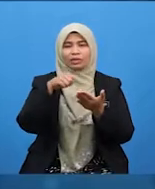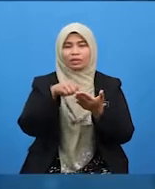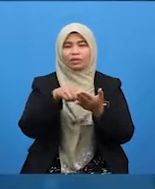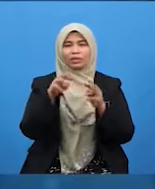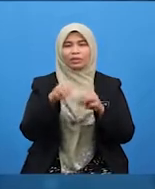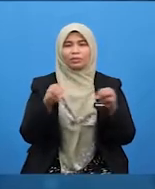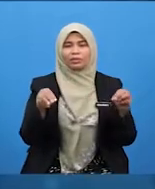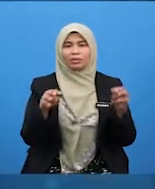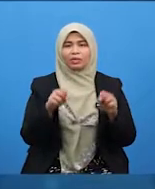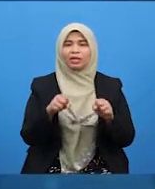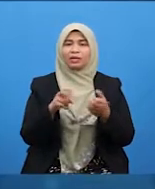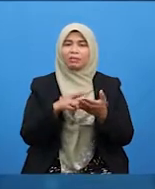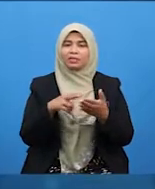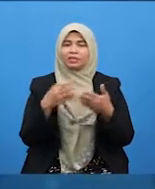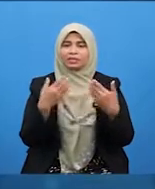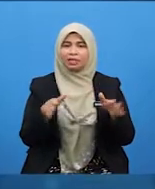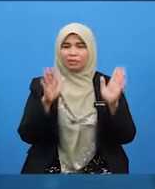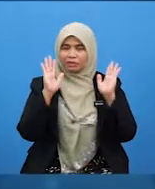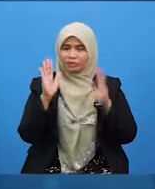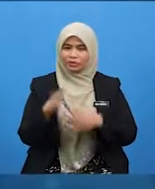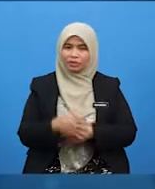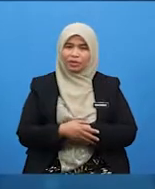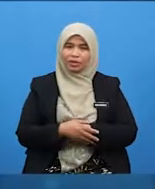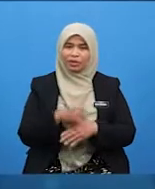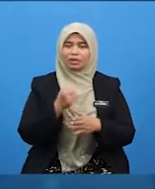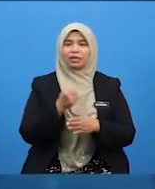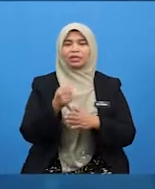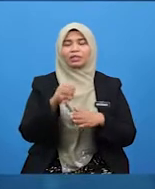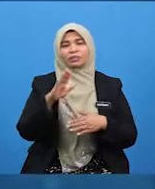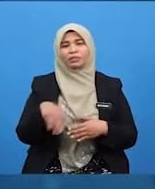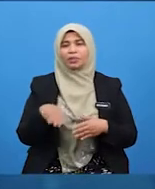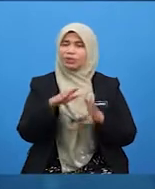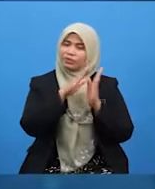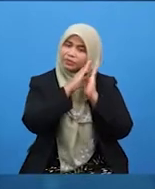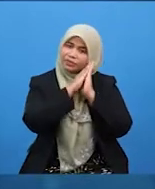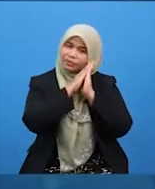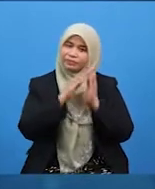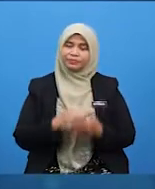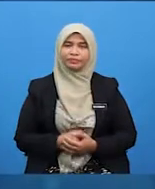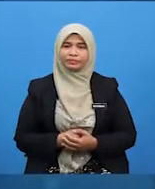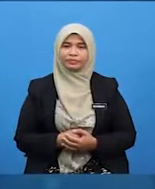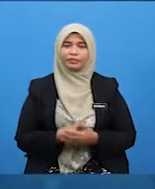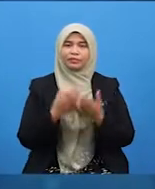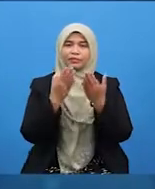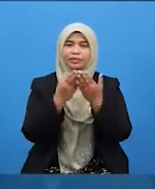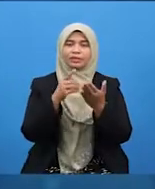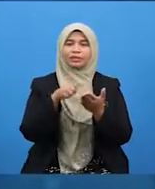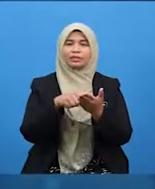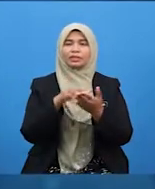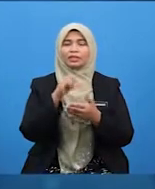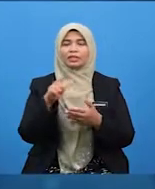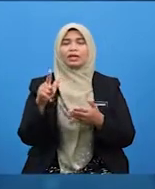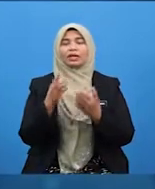murid-murid boleh baca selepas solat atau sebelum tidur. Doa ini